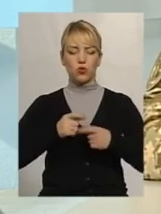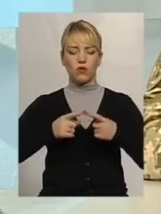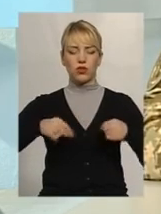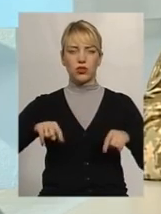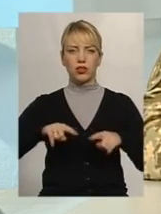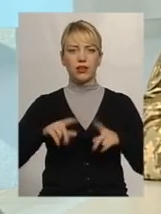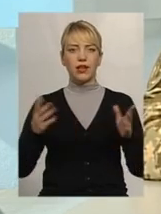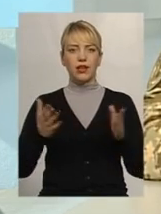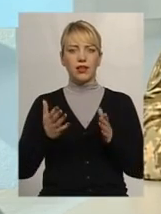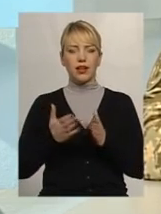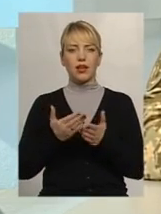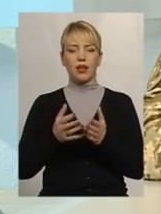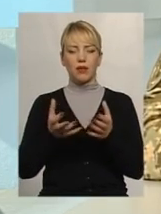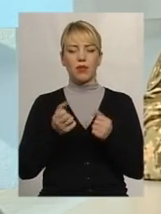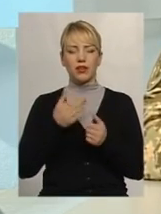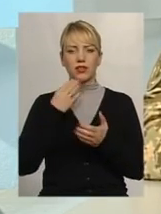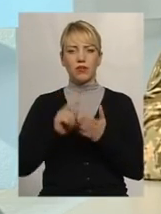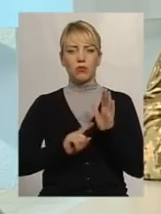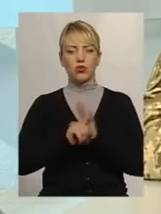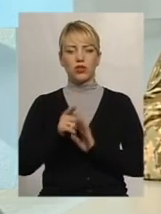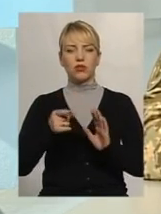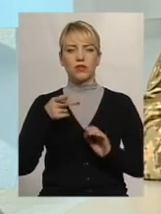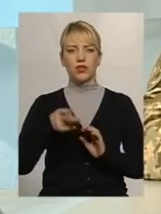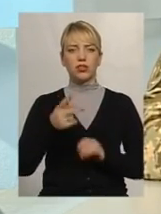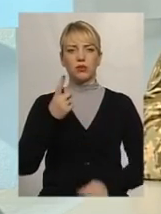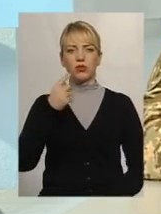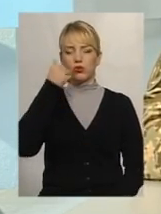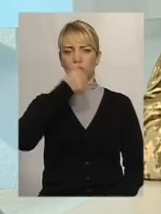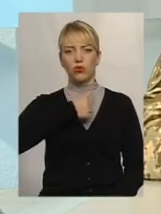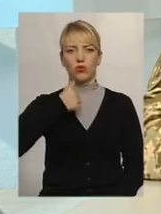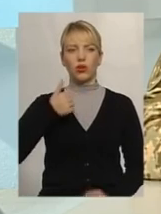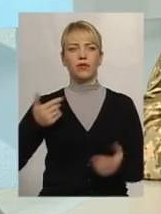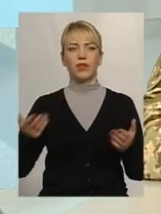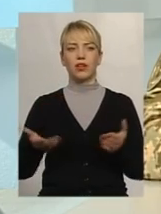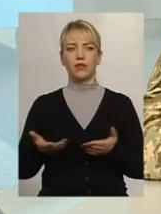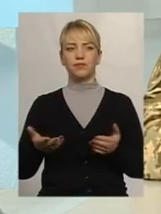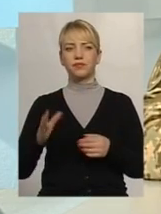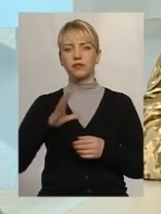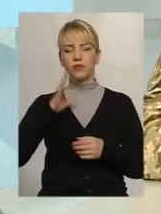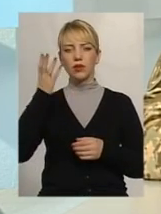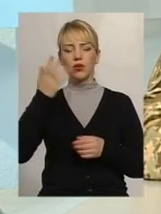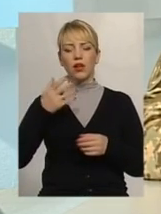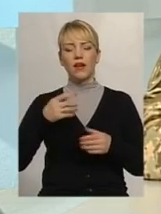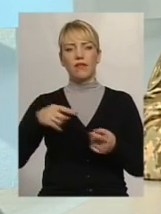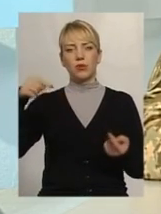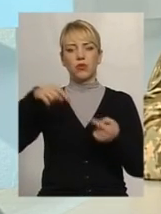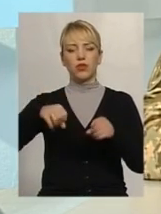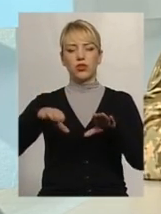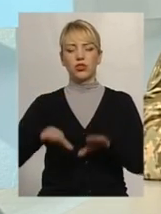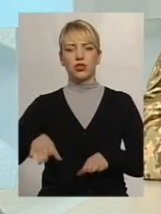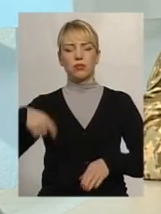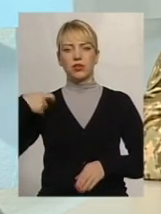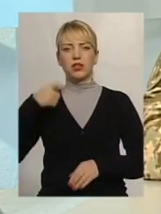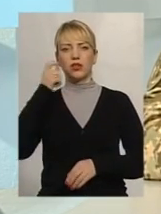бере свій початок з далеко 2001 року, коли був відповідно до рішення президента України